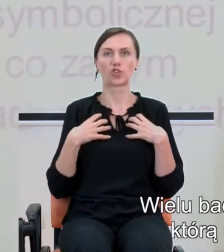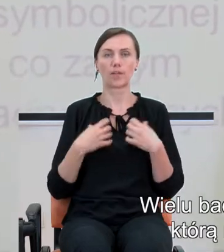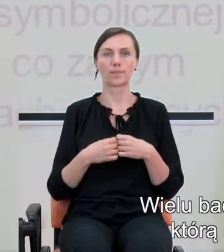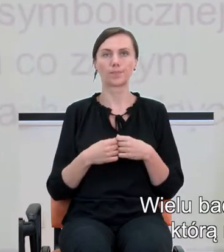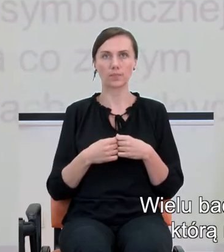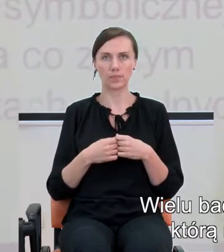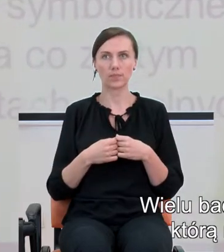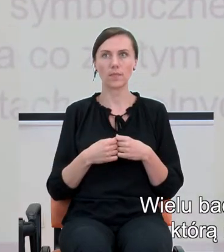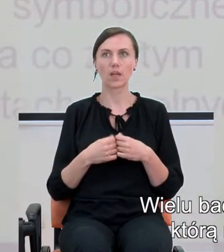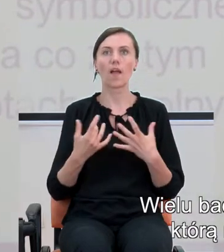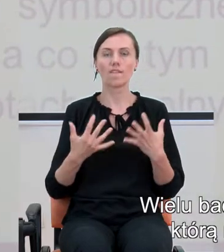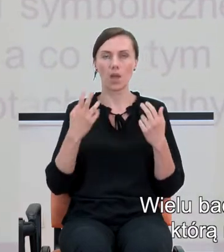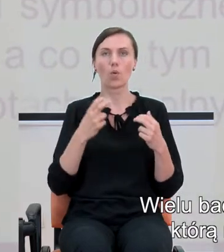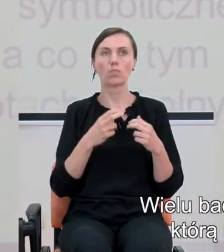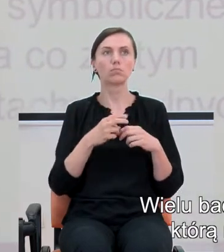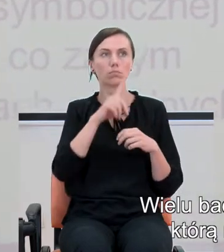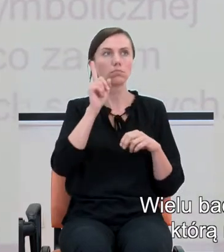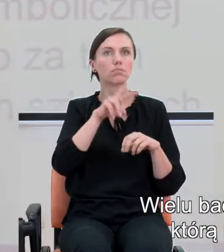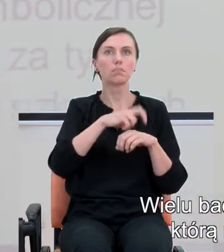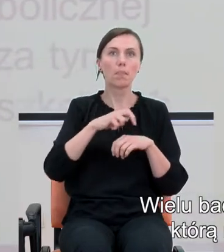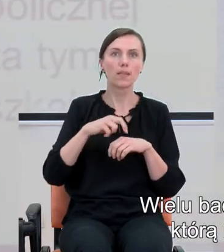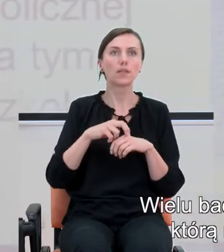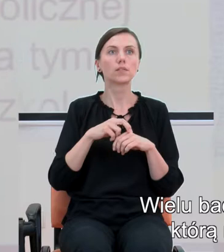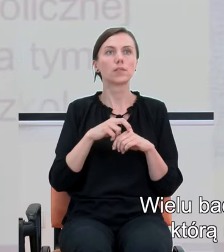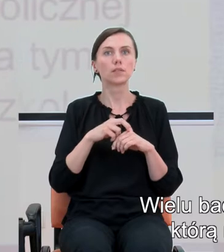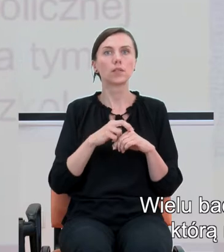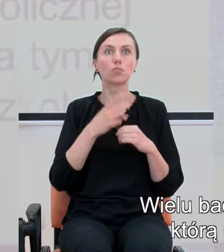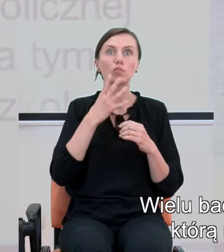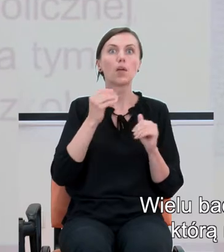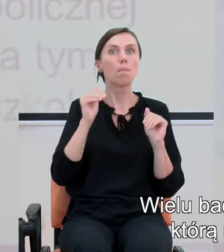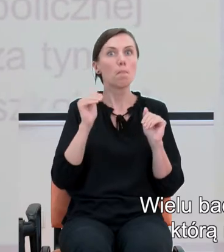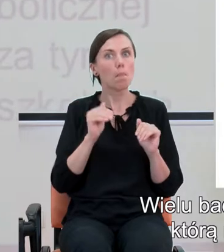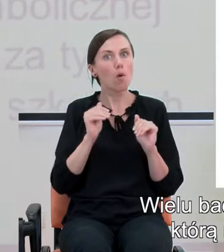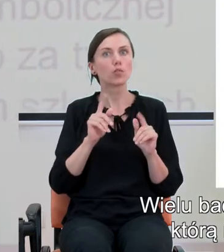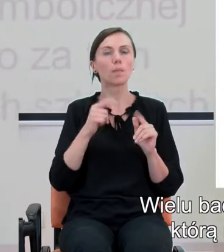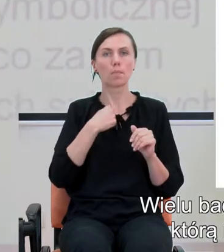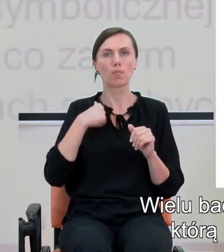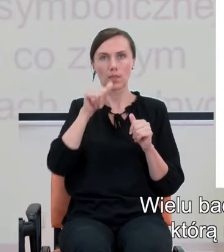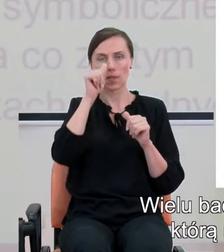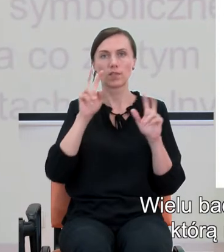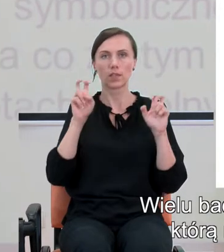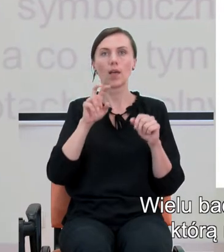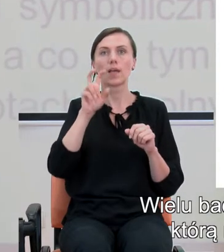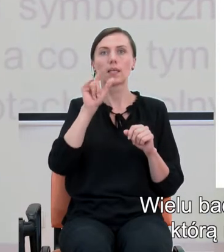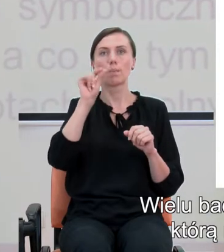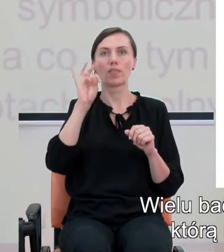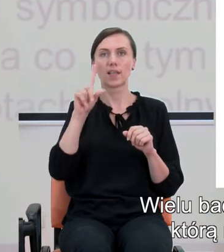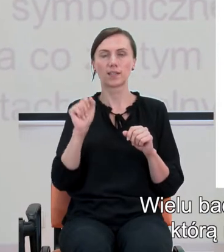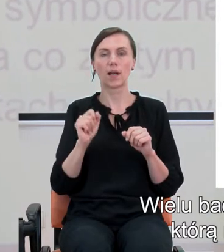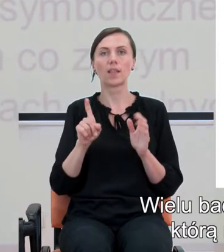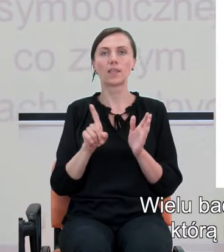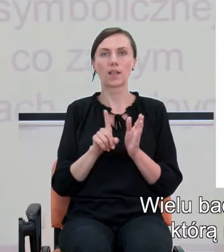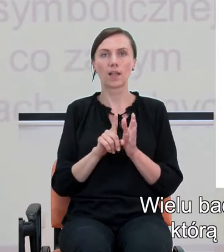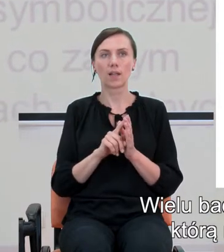Wielu badaczy przyjmuje wobec tego taką hipotezę, którą możemy nazwać hipotezą dla,